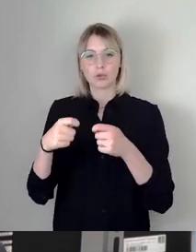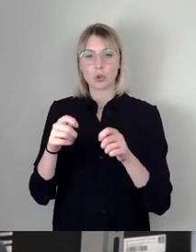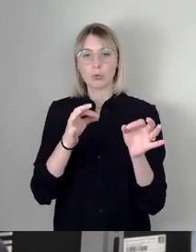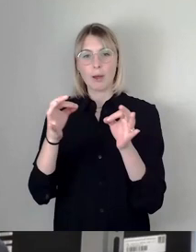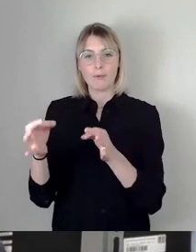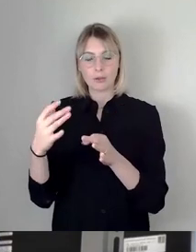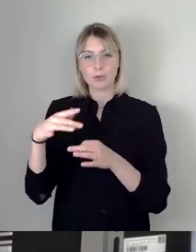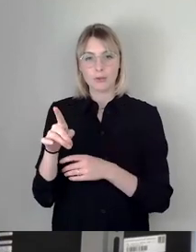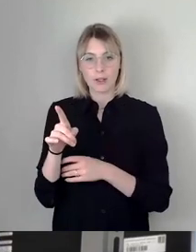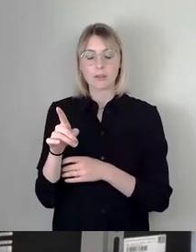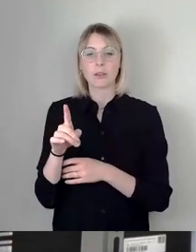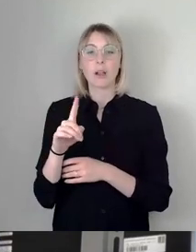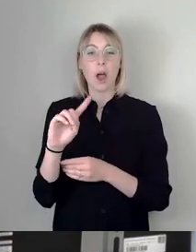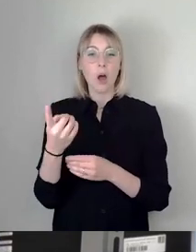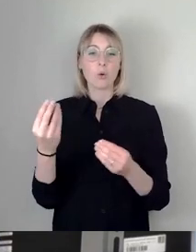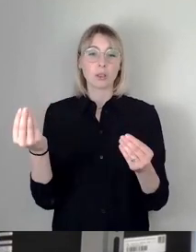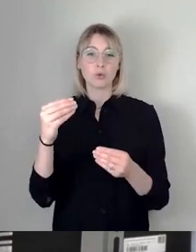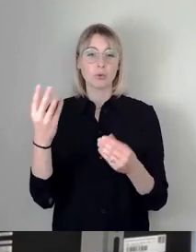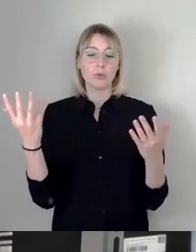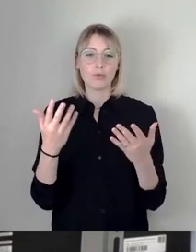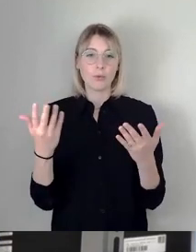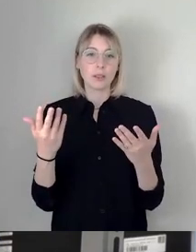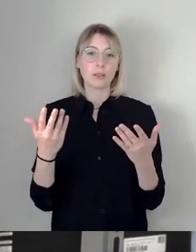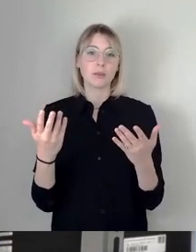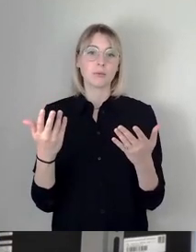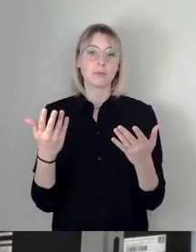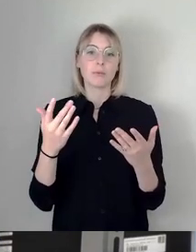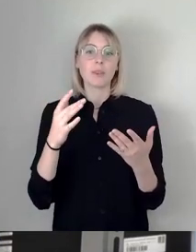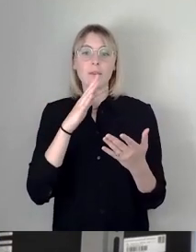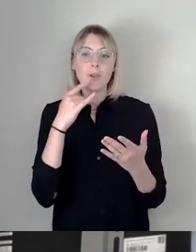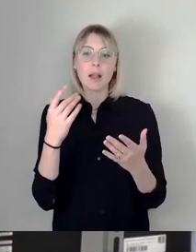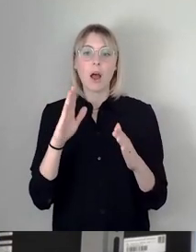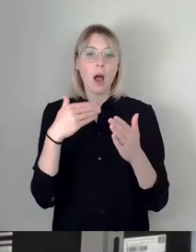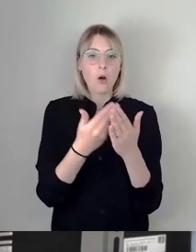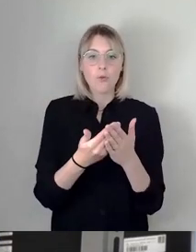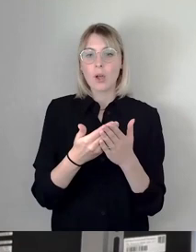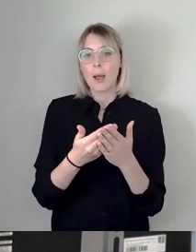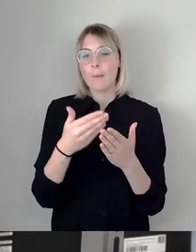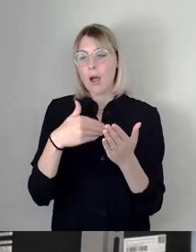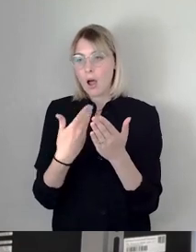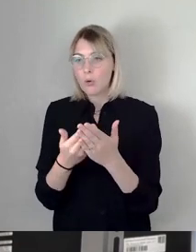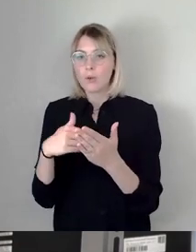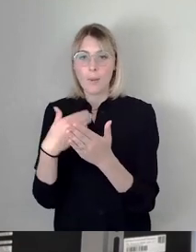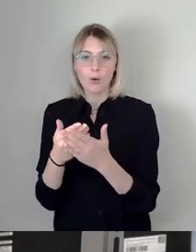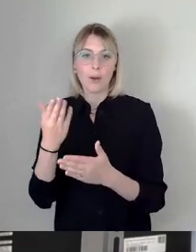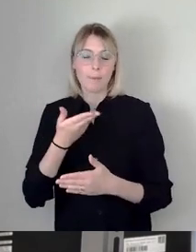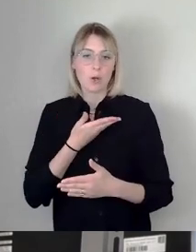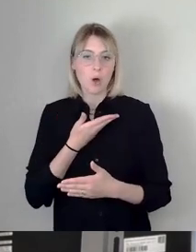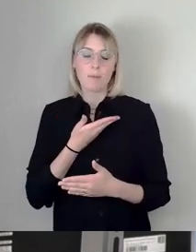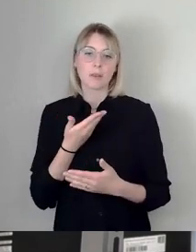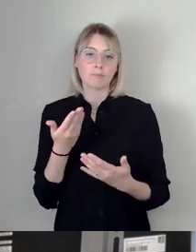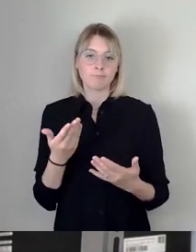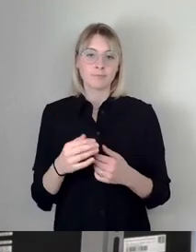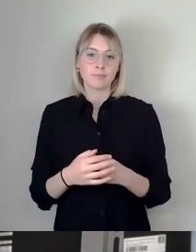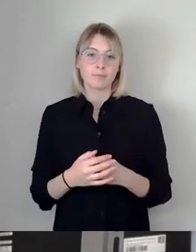und Gemeinden immer mehr Aufgaben zu stemmen haben, die nur unzureichend ausfinanziert sind. An anderer